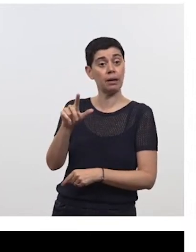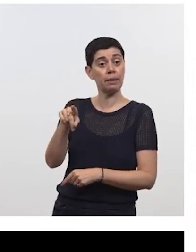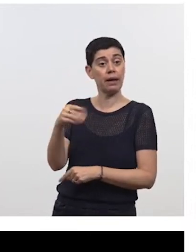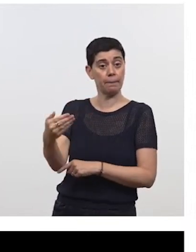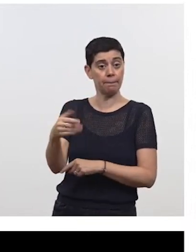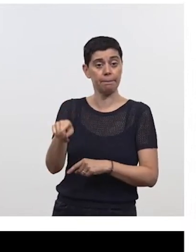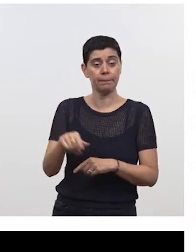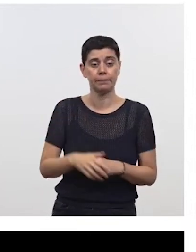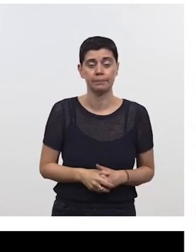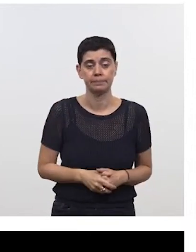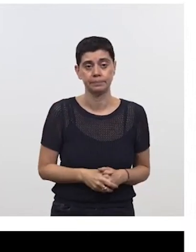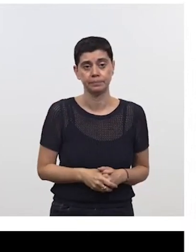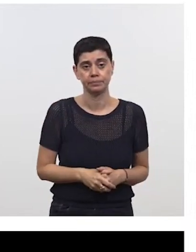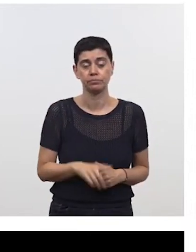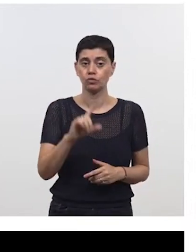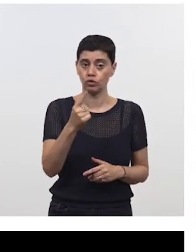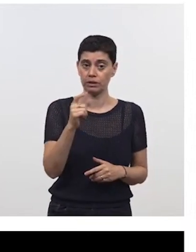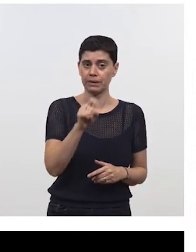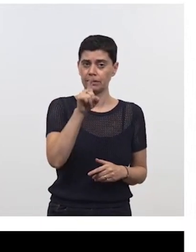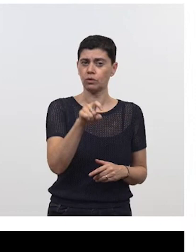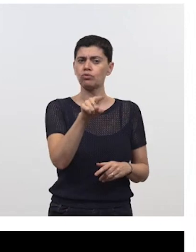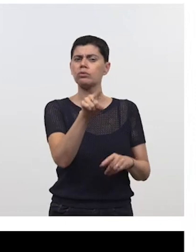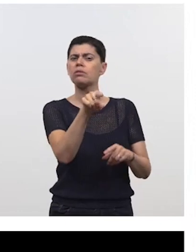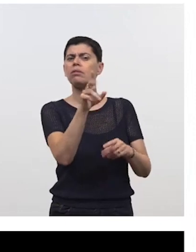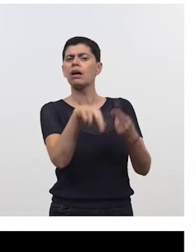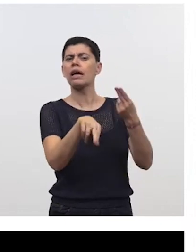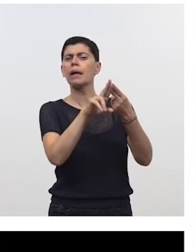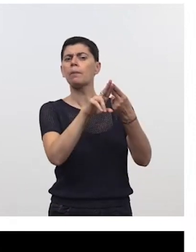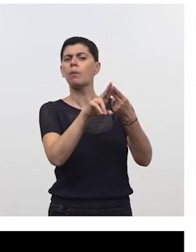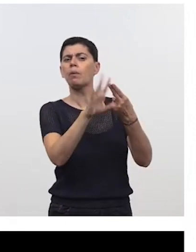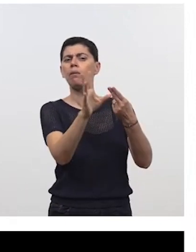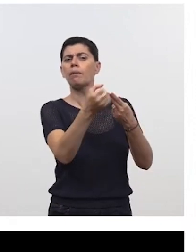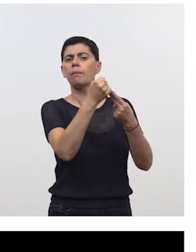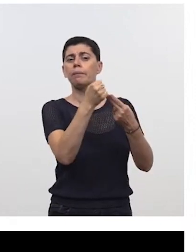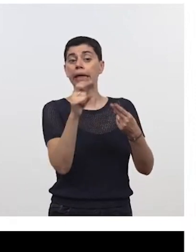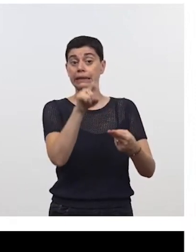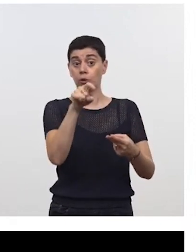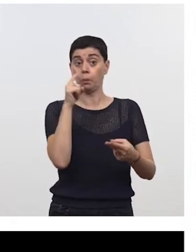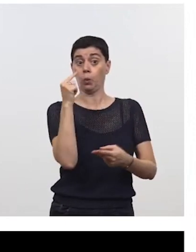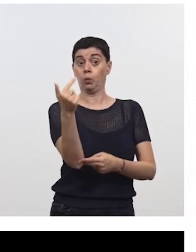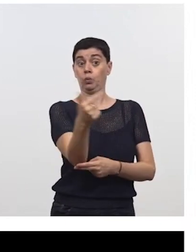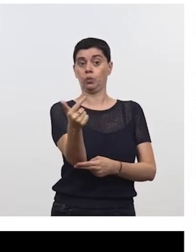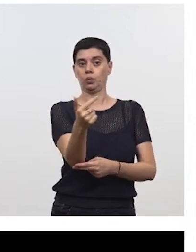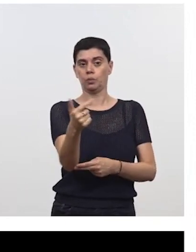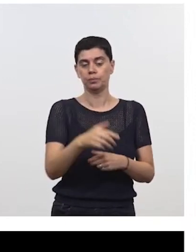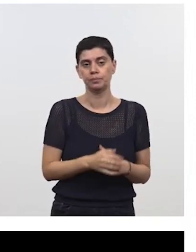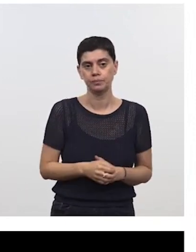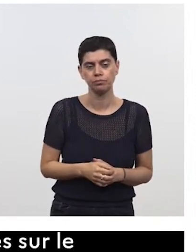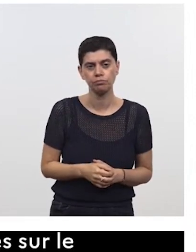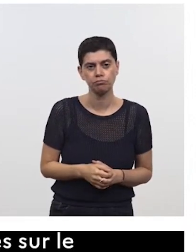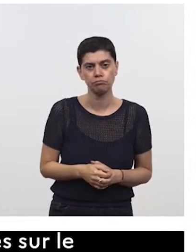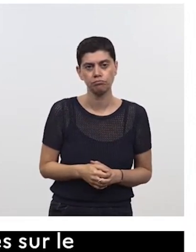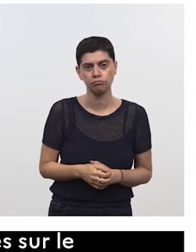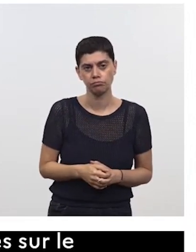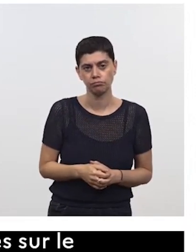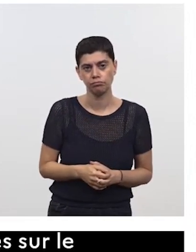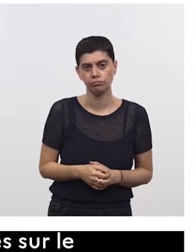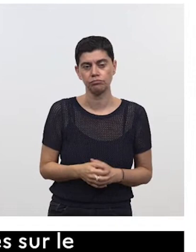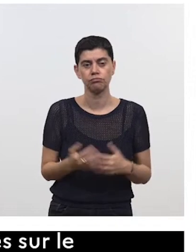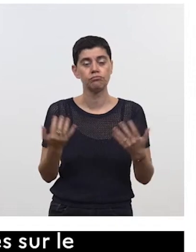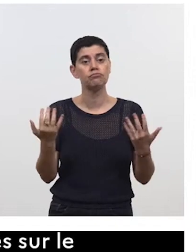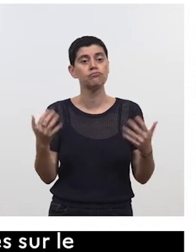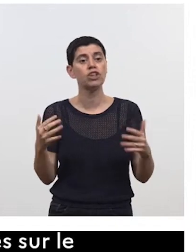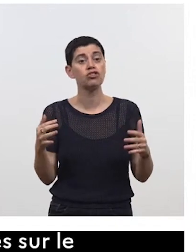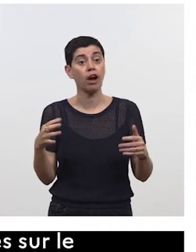question, je rebondis sur ce que vous venez de dire, mais la question s'adresse à tous les deux. Est-ce qu'il y a déjà eu des manifestations d'État